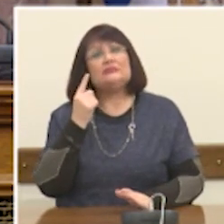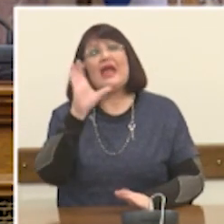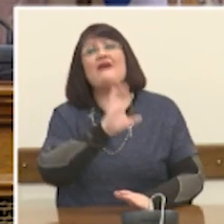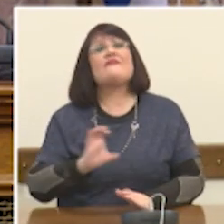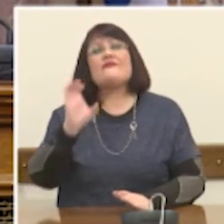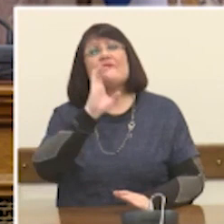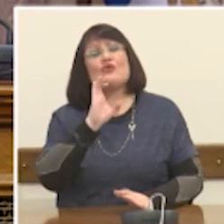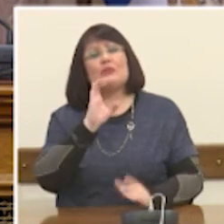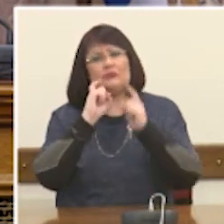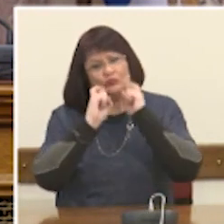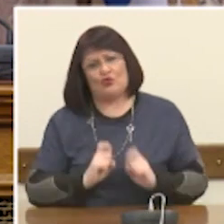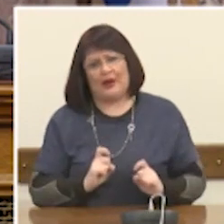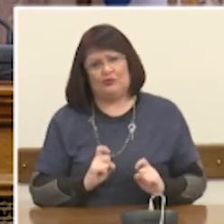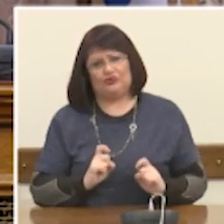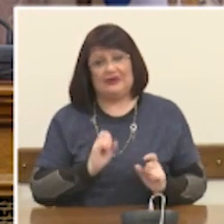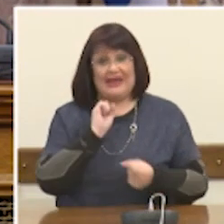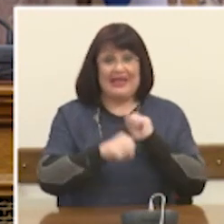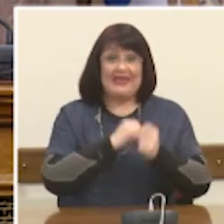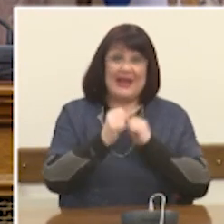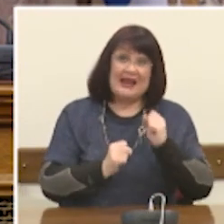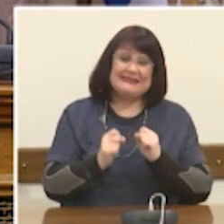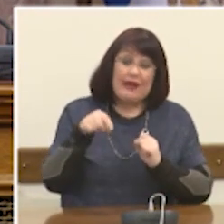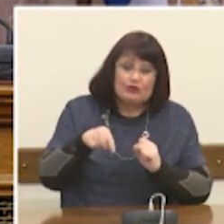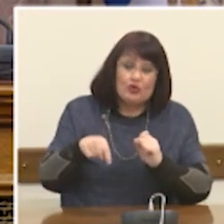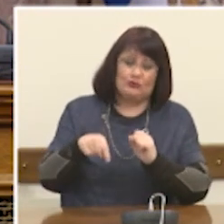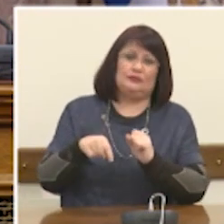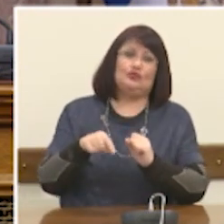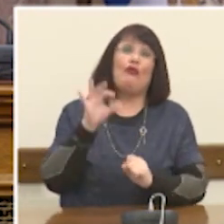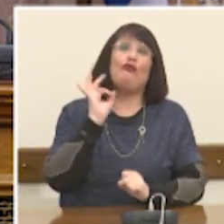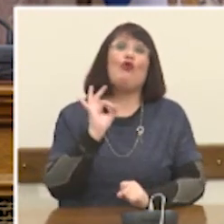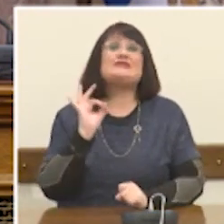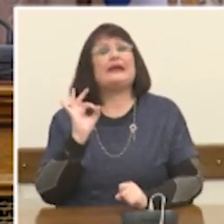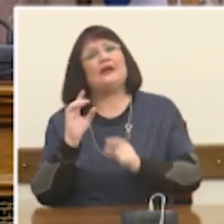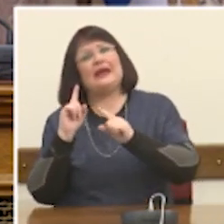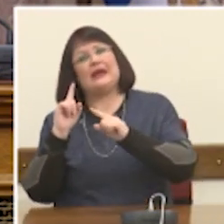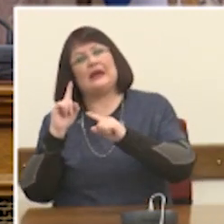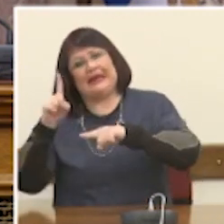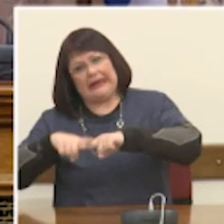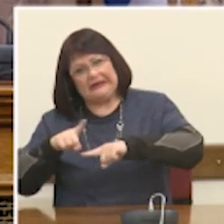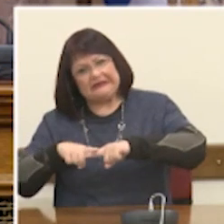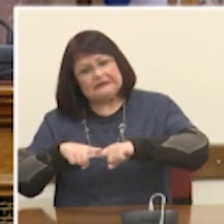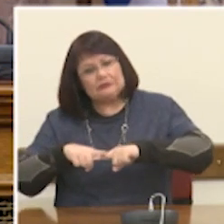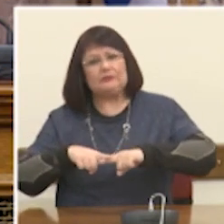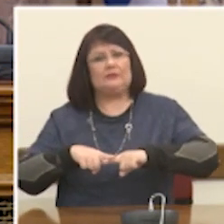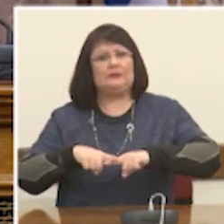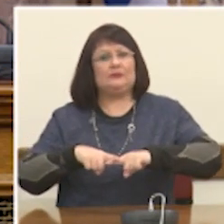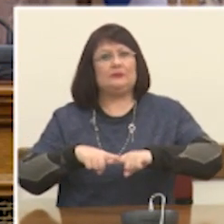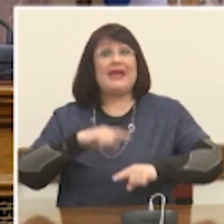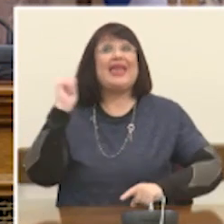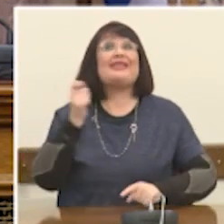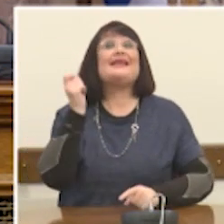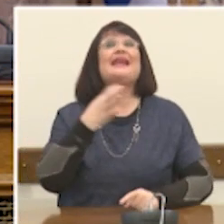δράση και το έργο όμως του Foresight Greece ανταποκρίνονται σε μια πραγματικά εθνική ανάγκη.